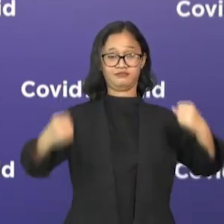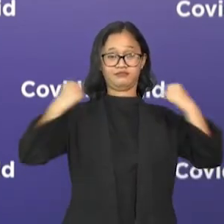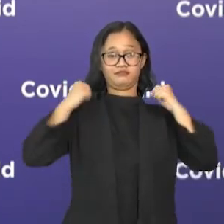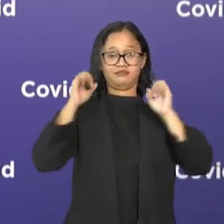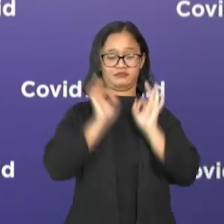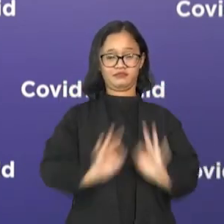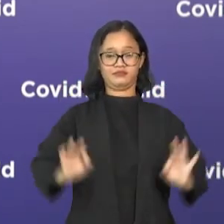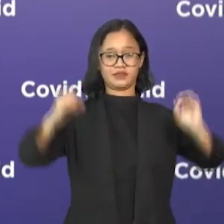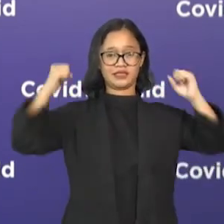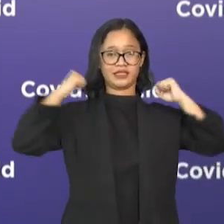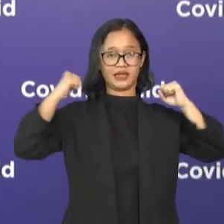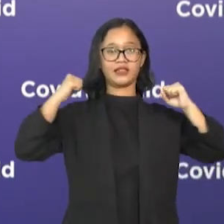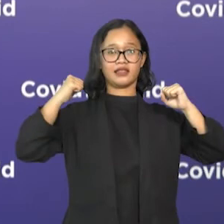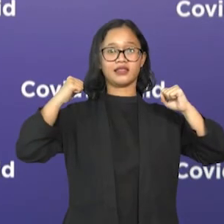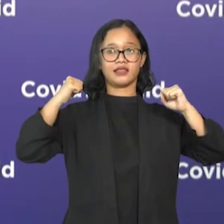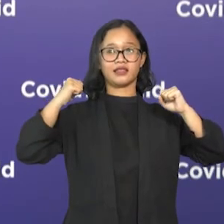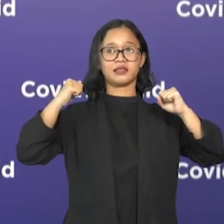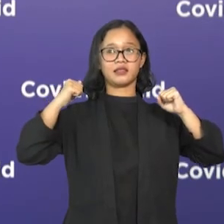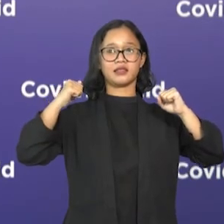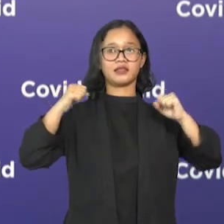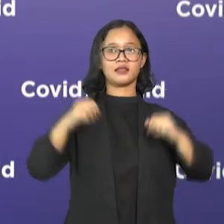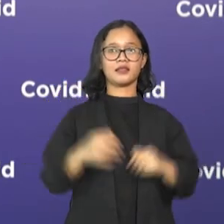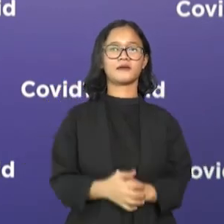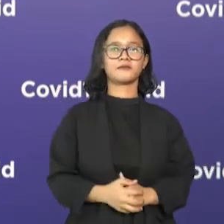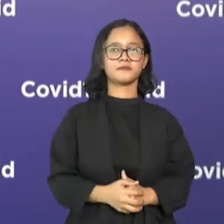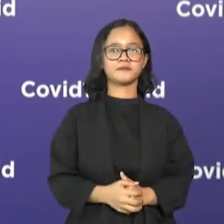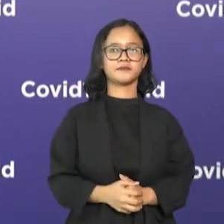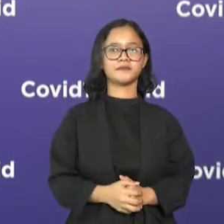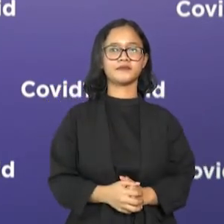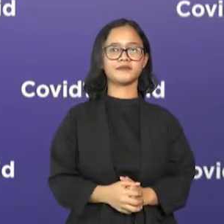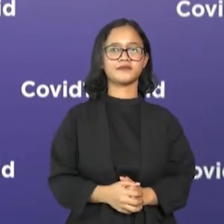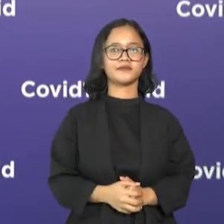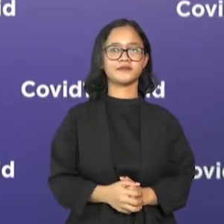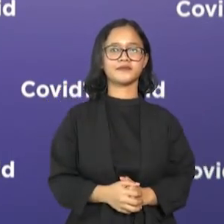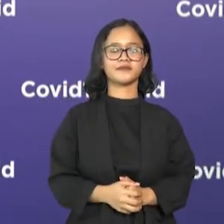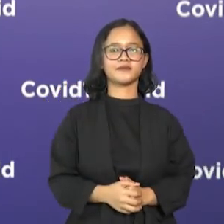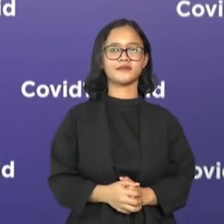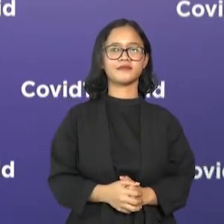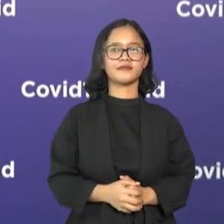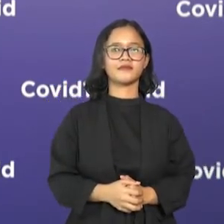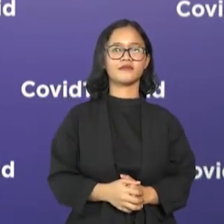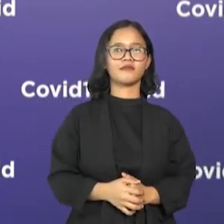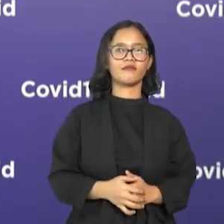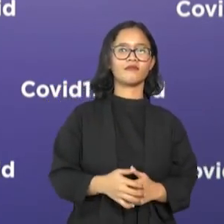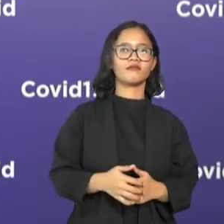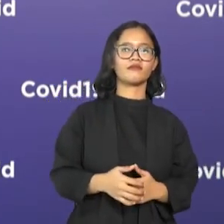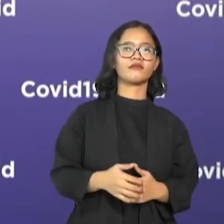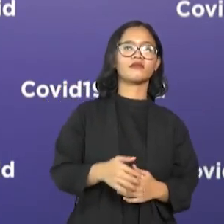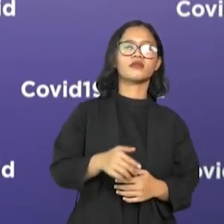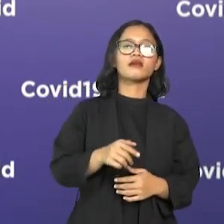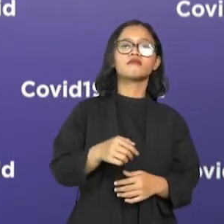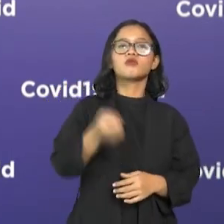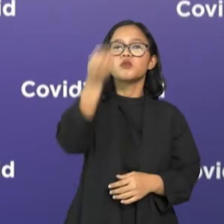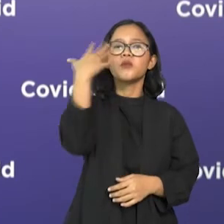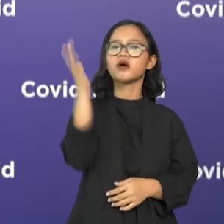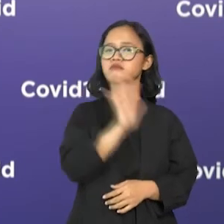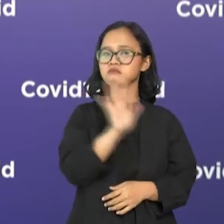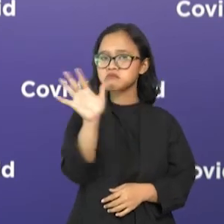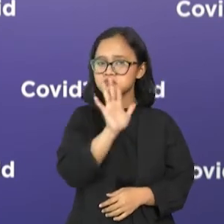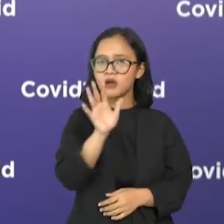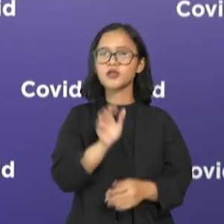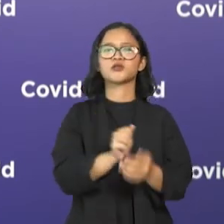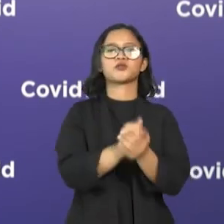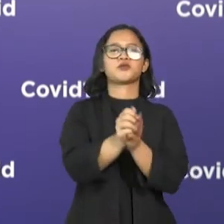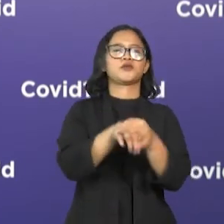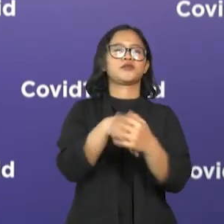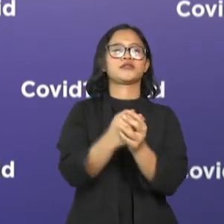perilaku sebagai bagian dari budaya kita, jangan lupa kita melakukan cuci tangan dengan sabun dan air